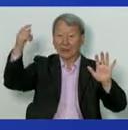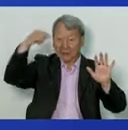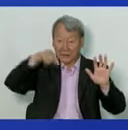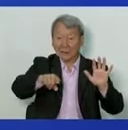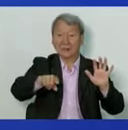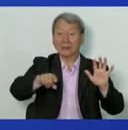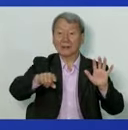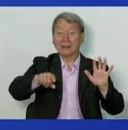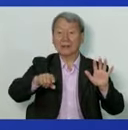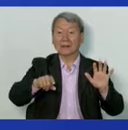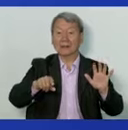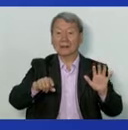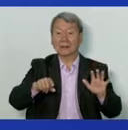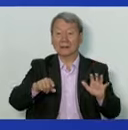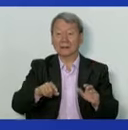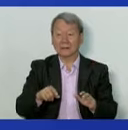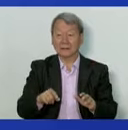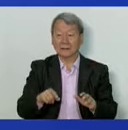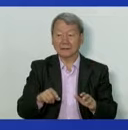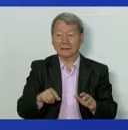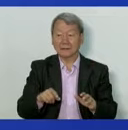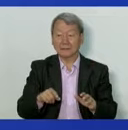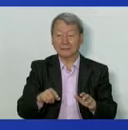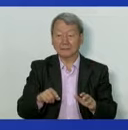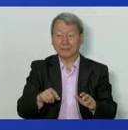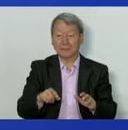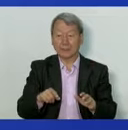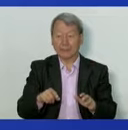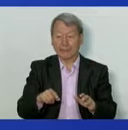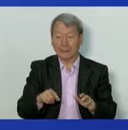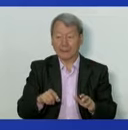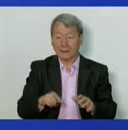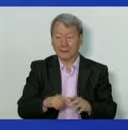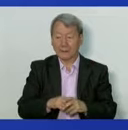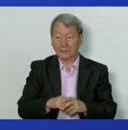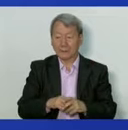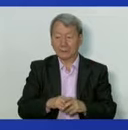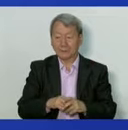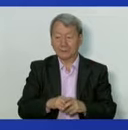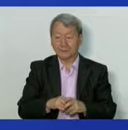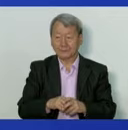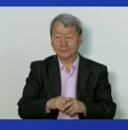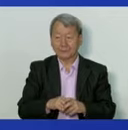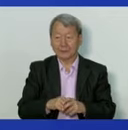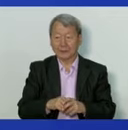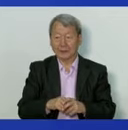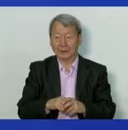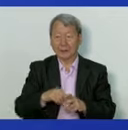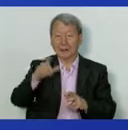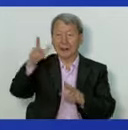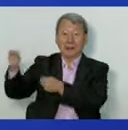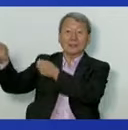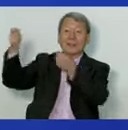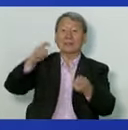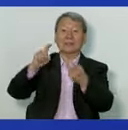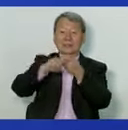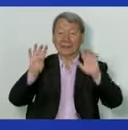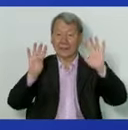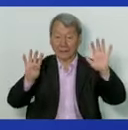завазных